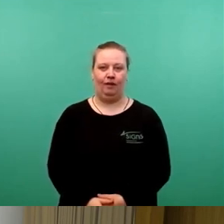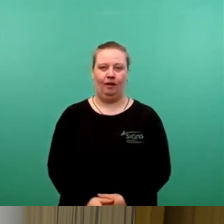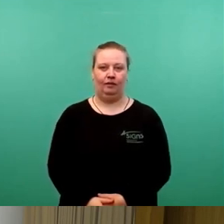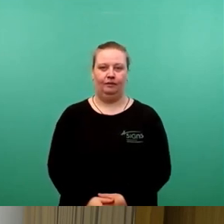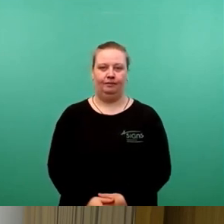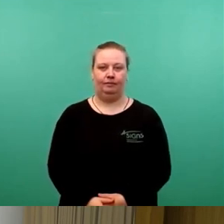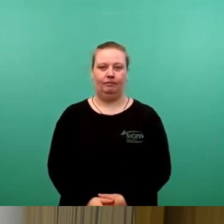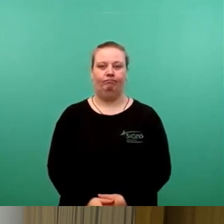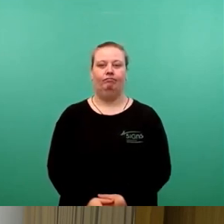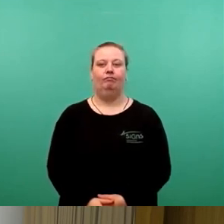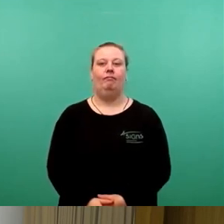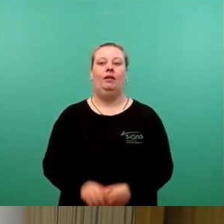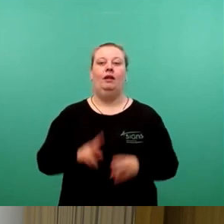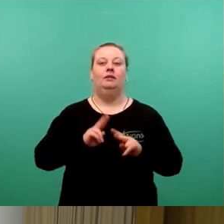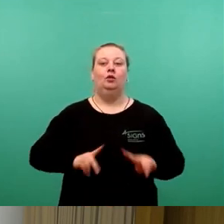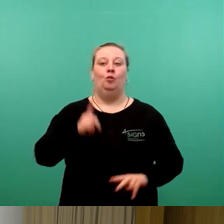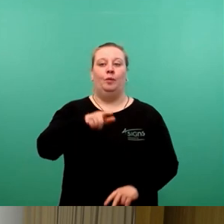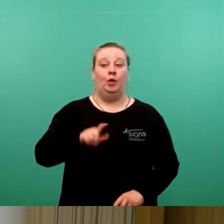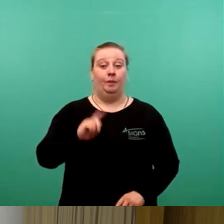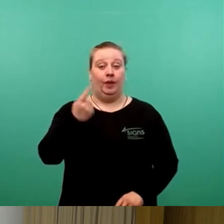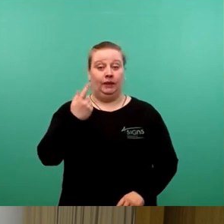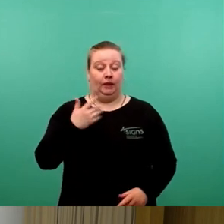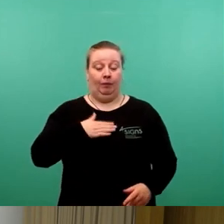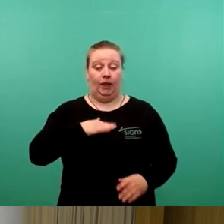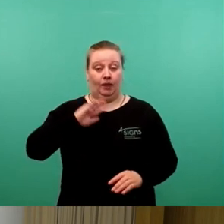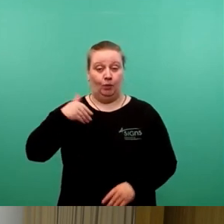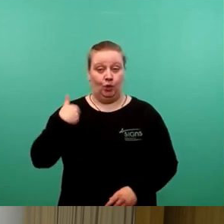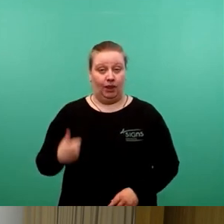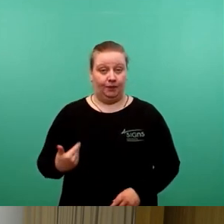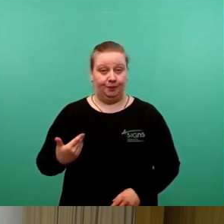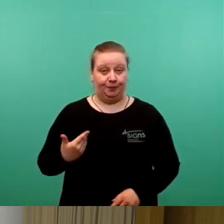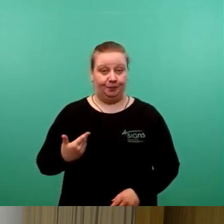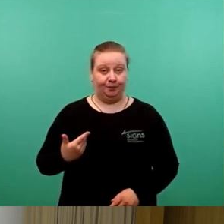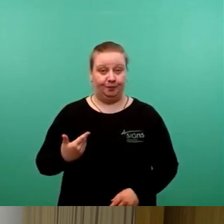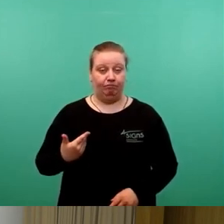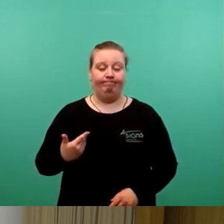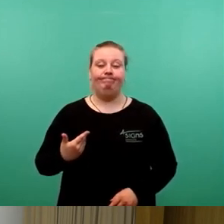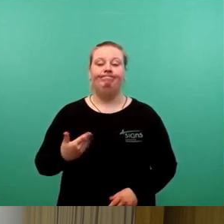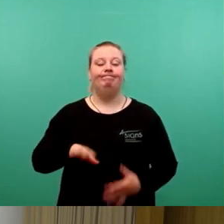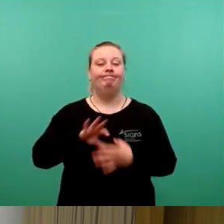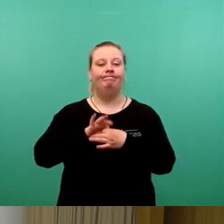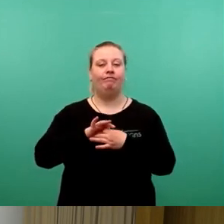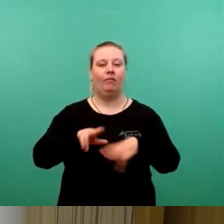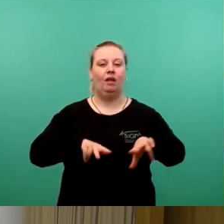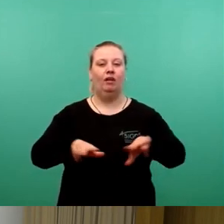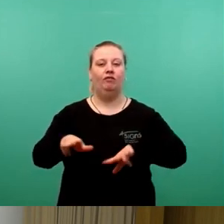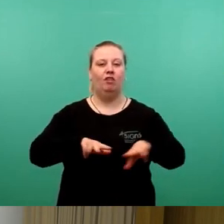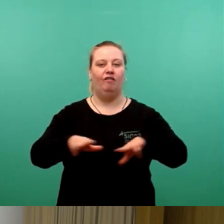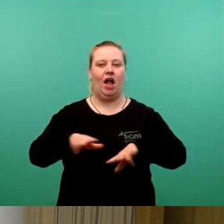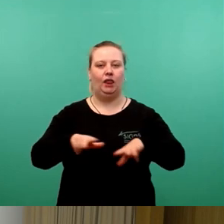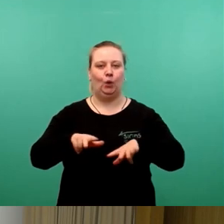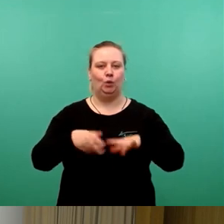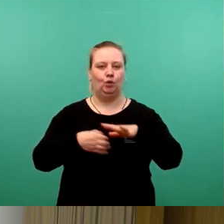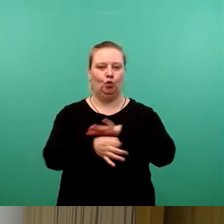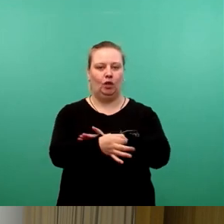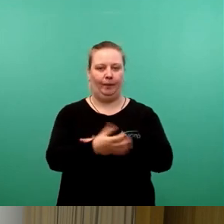Sehr geehrter Herr Oberbürgermeister, meine Damen und Herren. Mir geht es um die Verwaltungsunterbringung. Verwaltungsunterbringung. In der